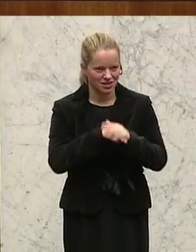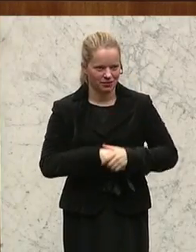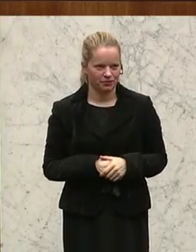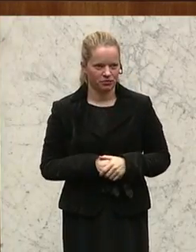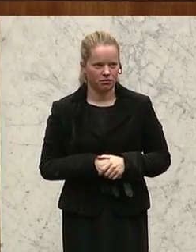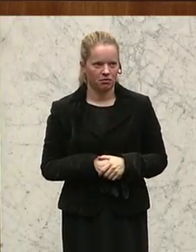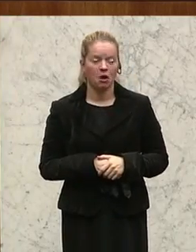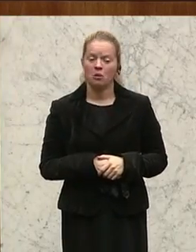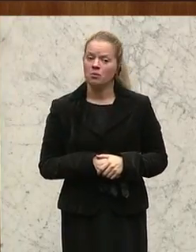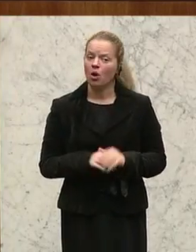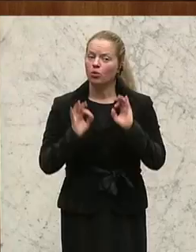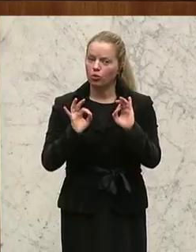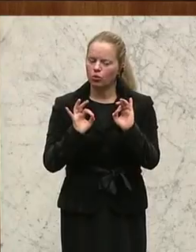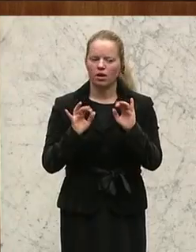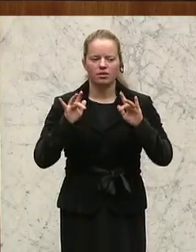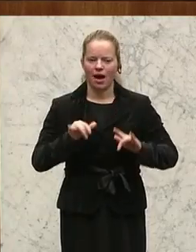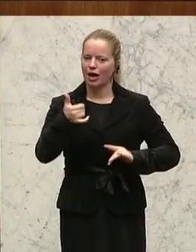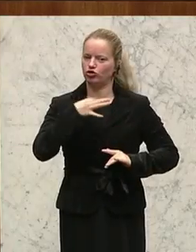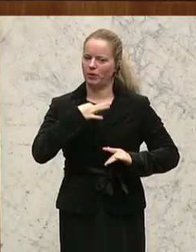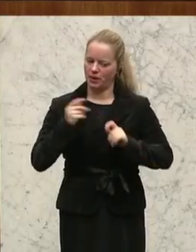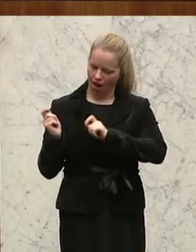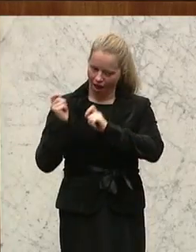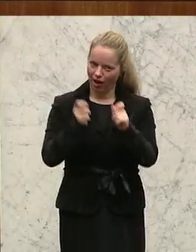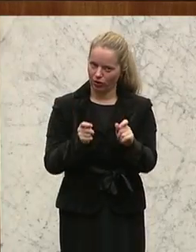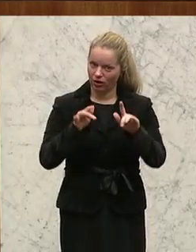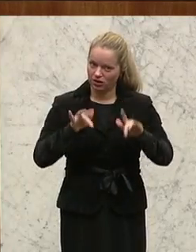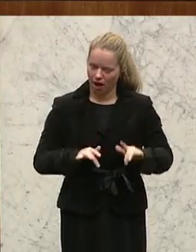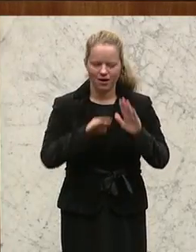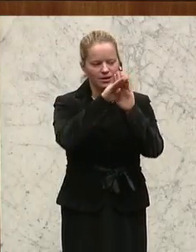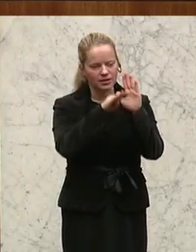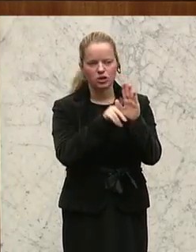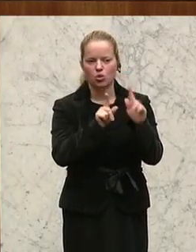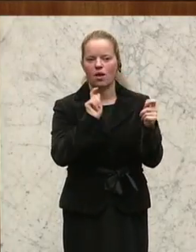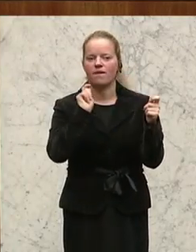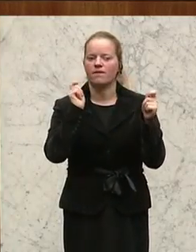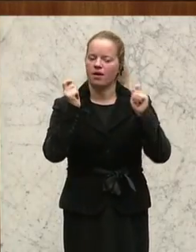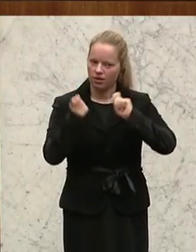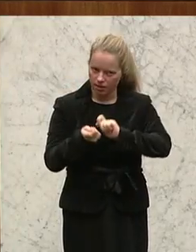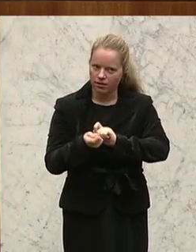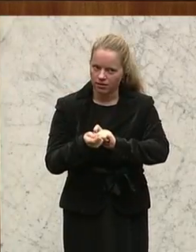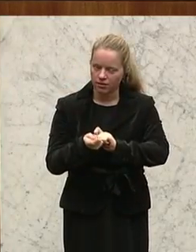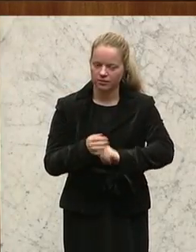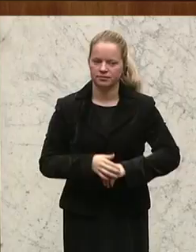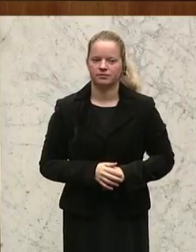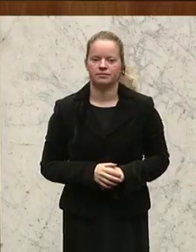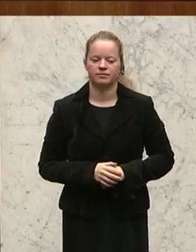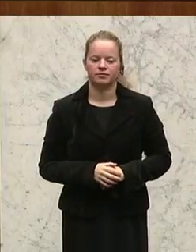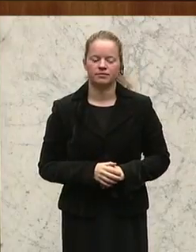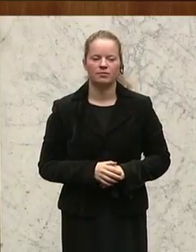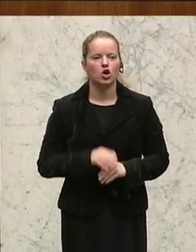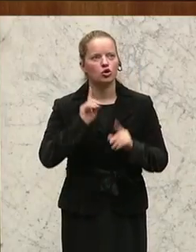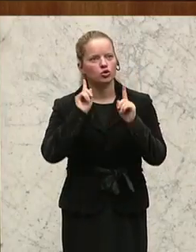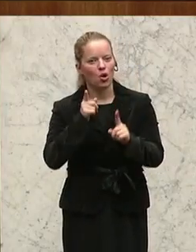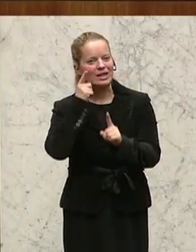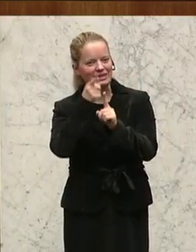Und es ist gut, dass es einen einstimmigen Antrag gibt, dieses Gesetz dahingehend zu verändern, dass es